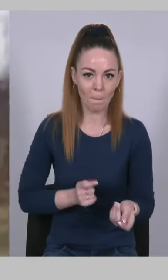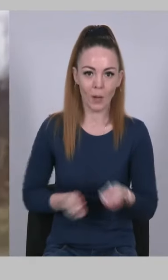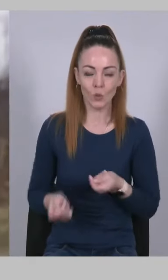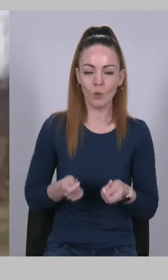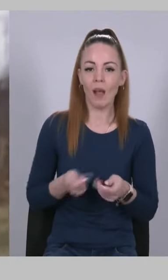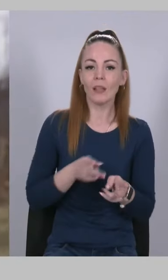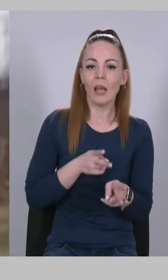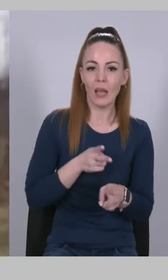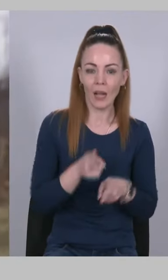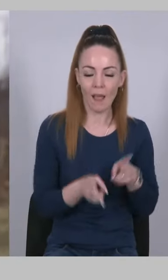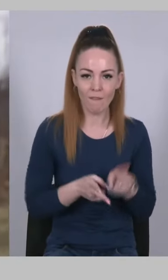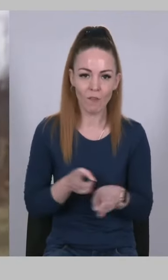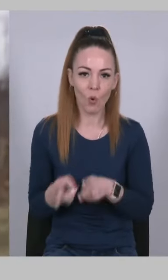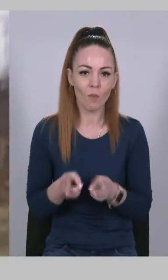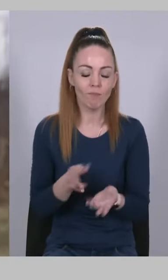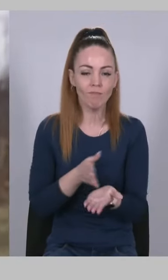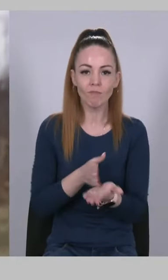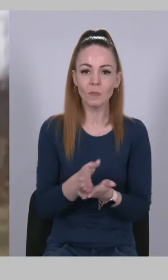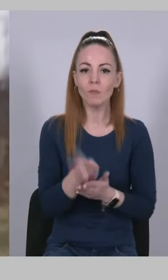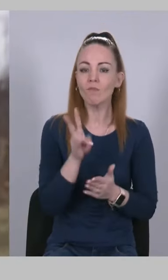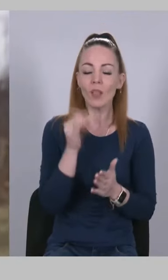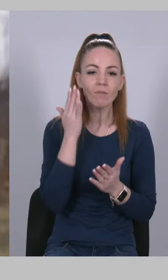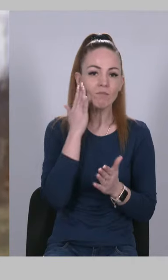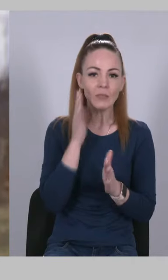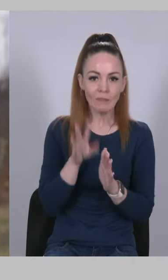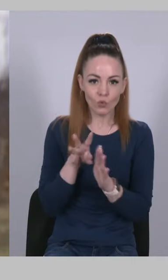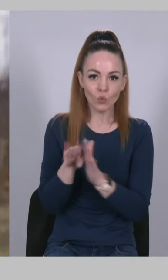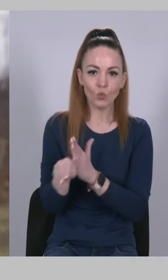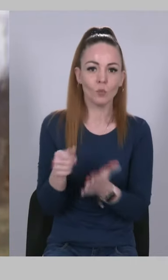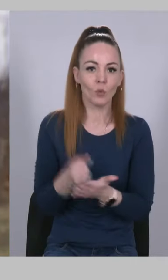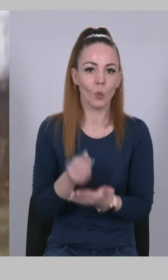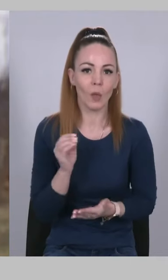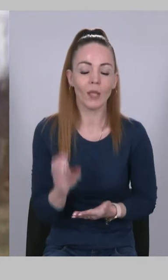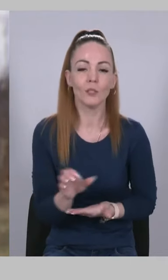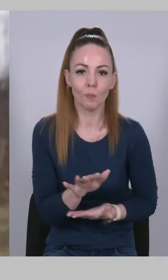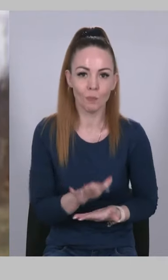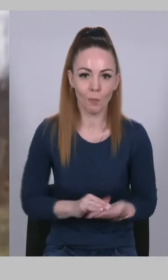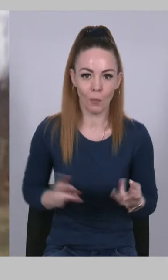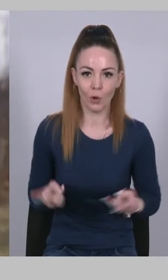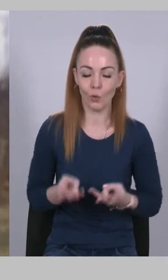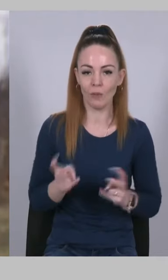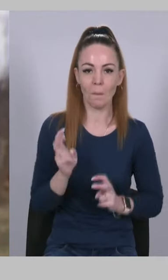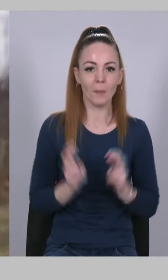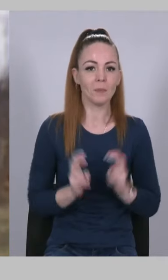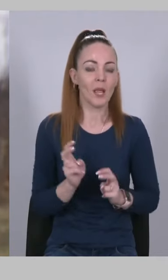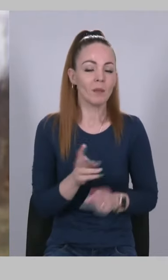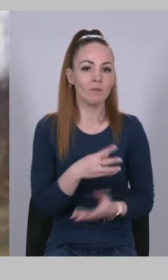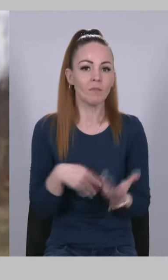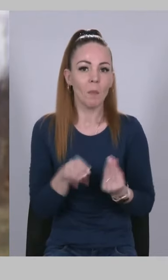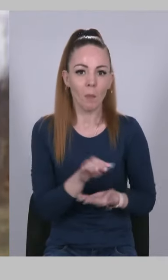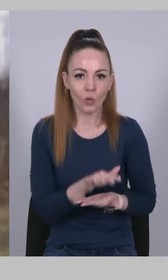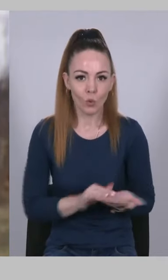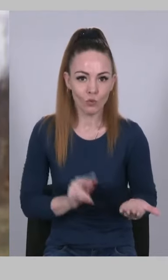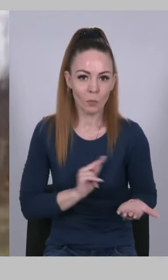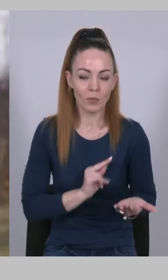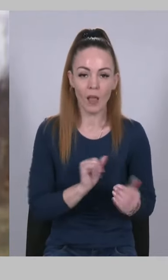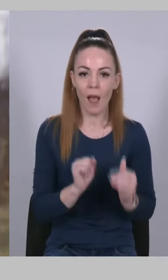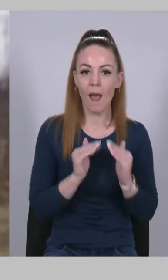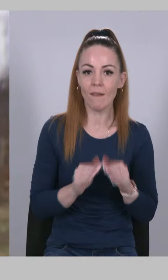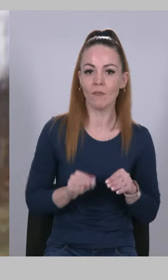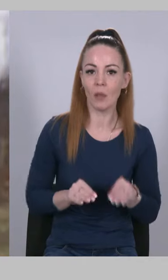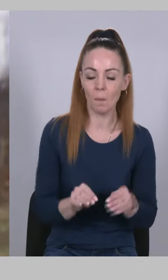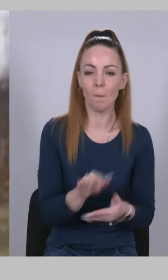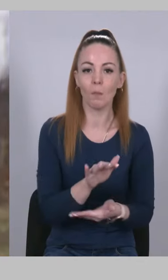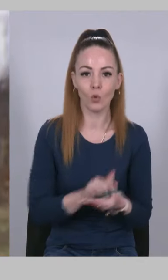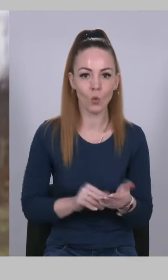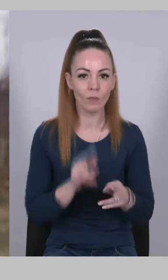реформи, спрямовані на вступ до ЄС продовжуються, підприємства продовжують працювати, а фермери продовжують